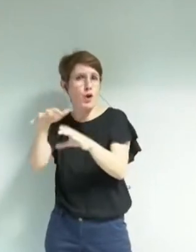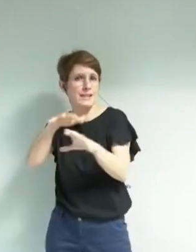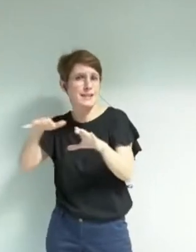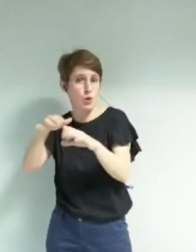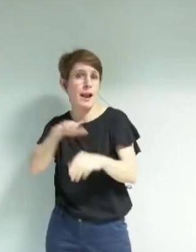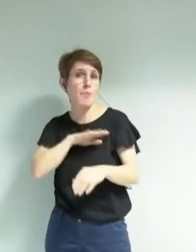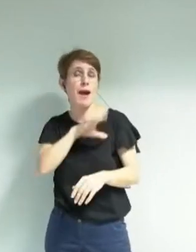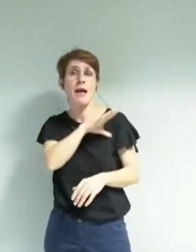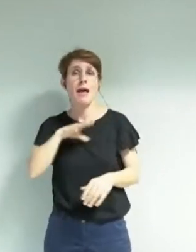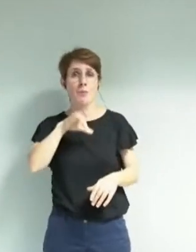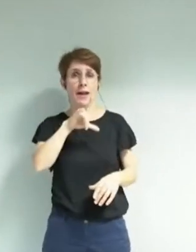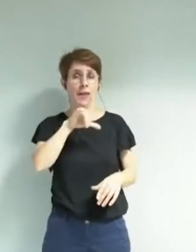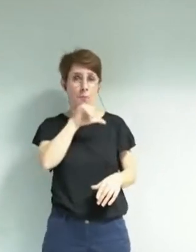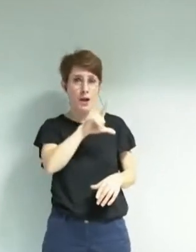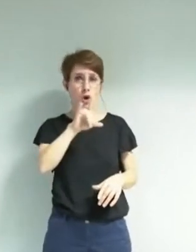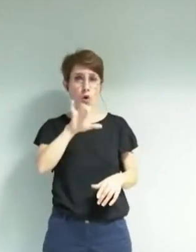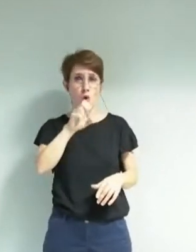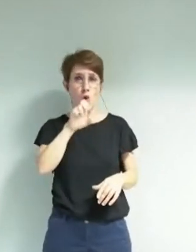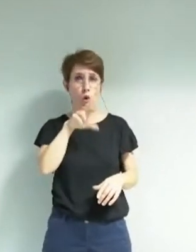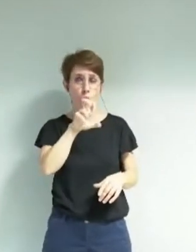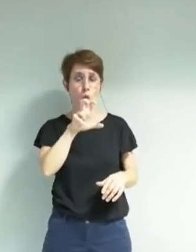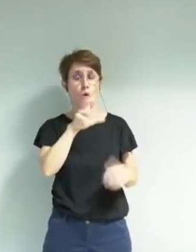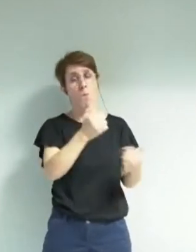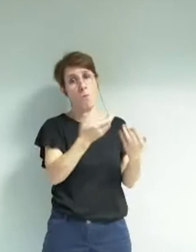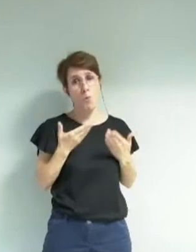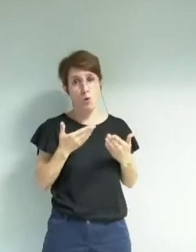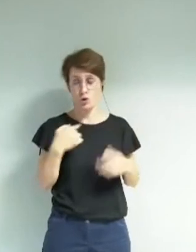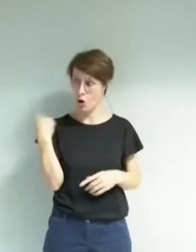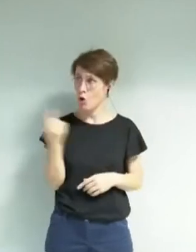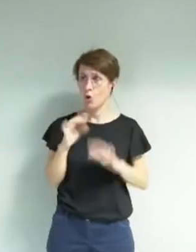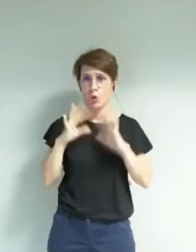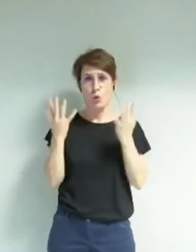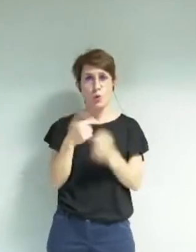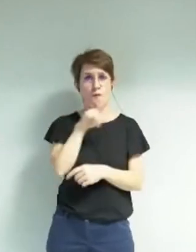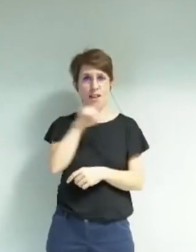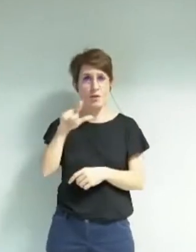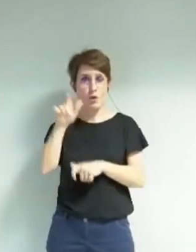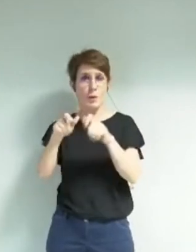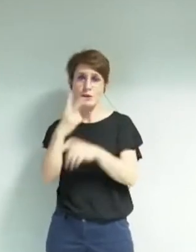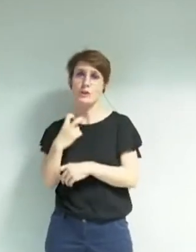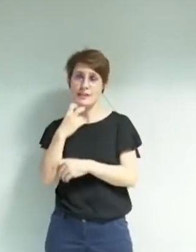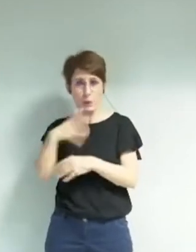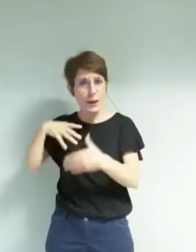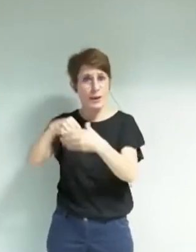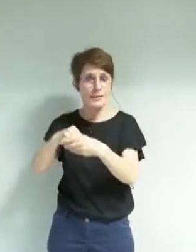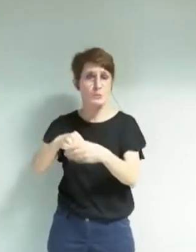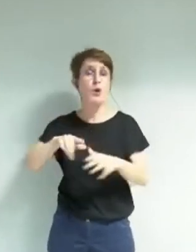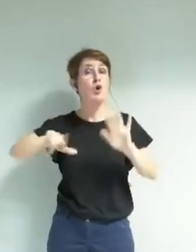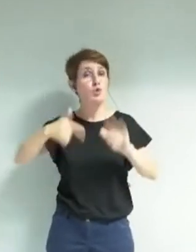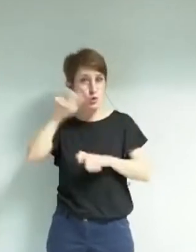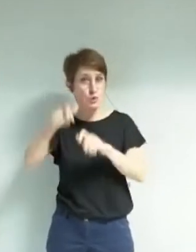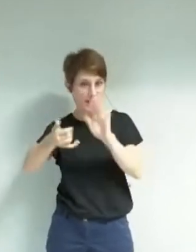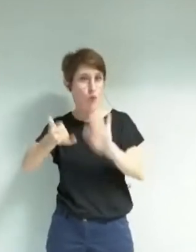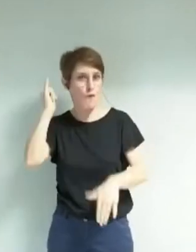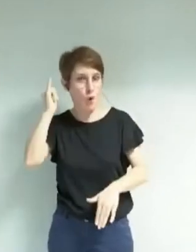Nous sommes 22 citoyens et citoyennes à avoir participé à la démarche. Il y a eu parmi nous 12 volontaires, des personnes qui ont